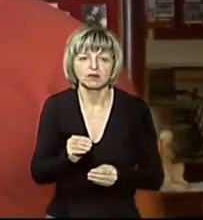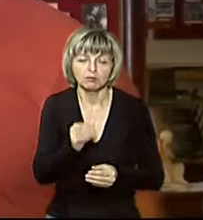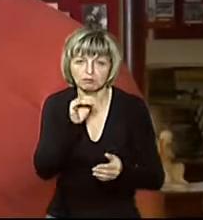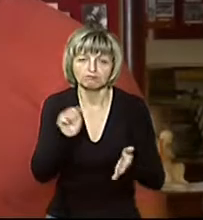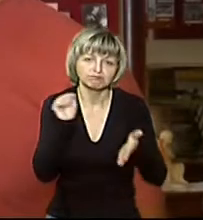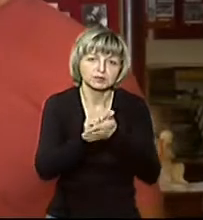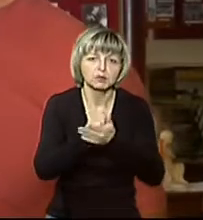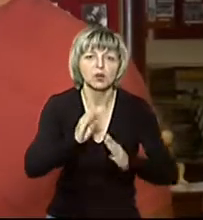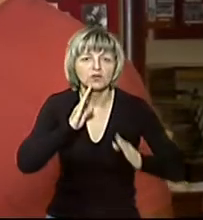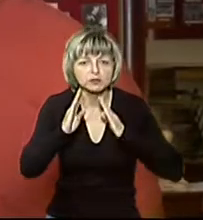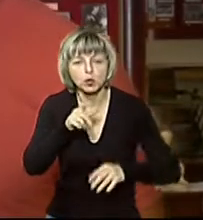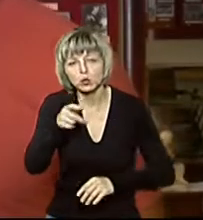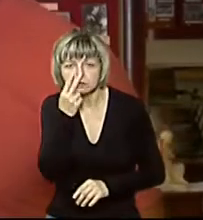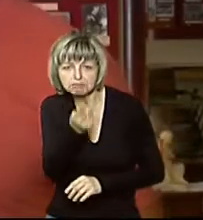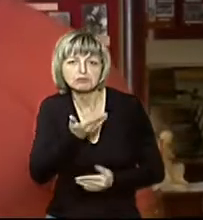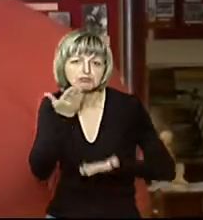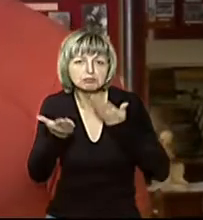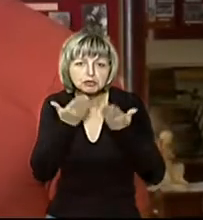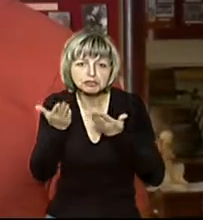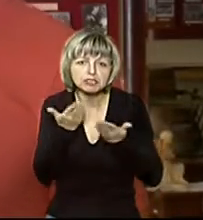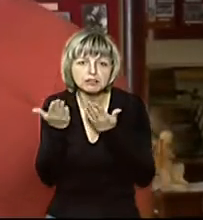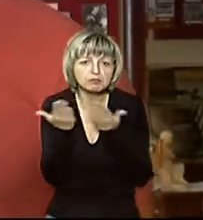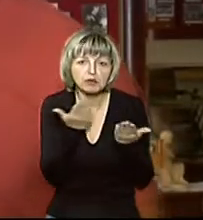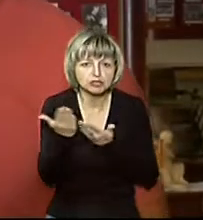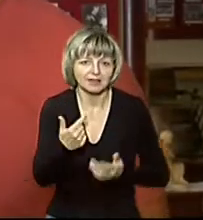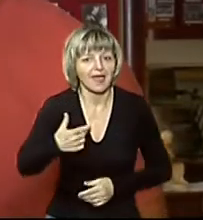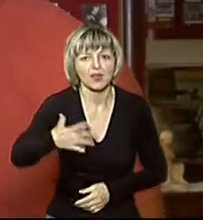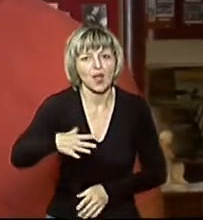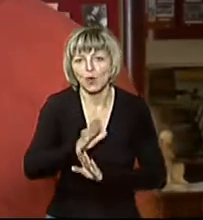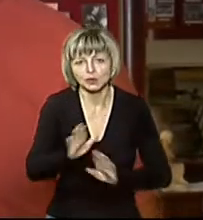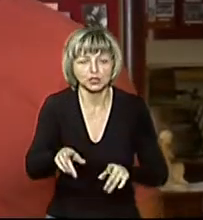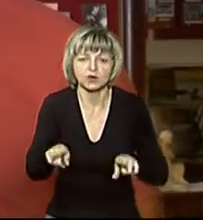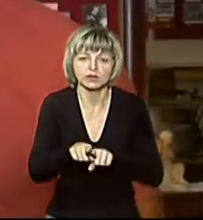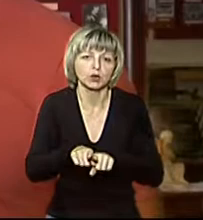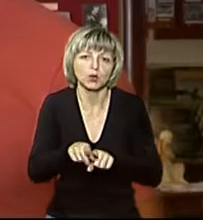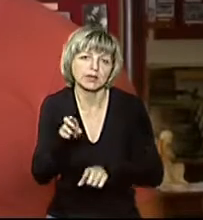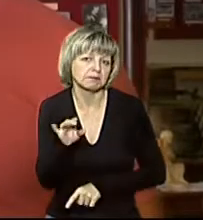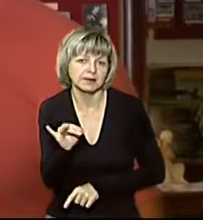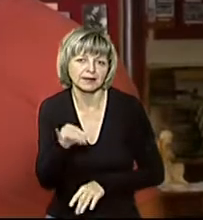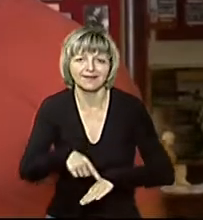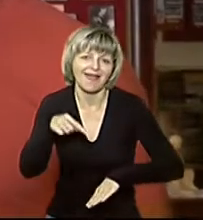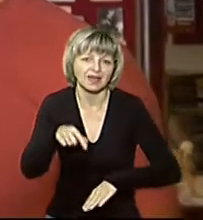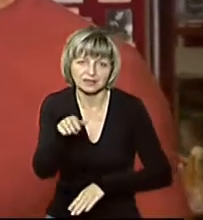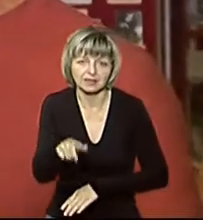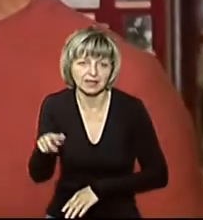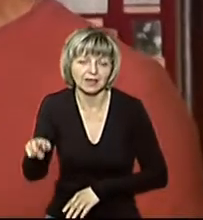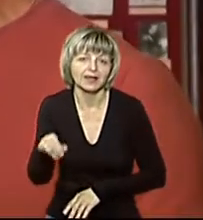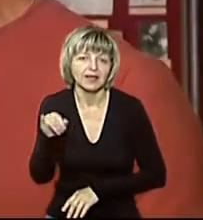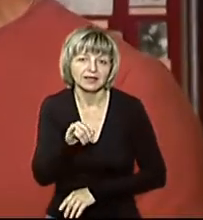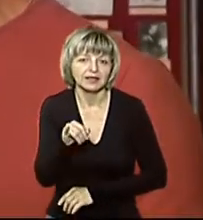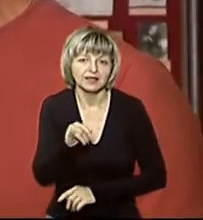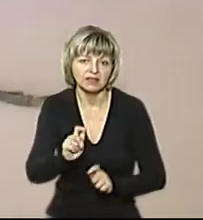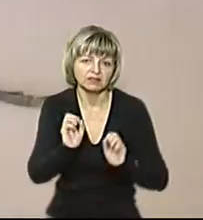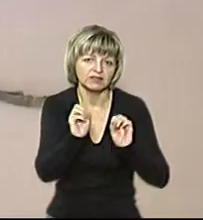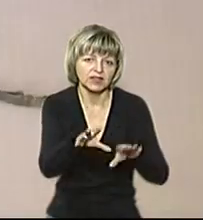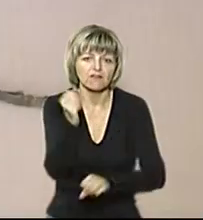фейсбуці люди про нього там почитали, я не очікував такої реакції. І на Ковальський